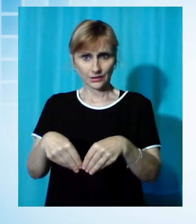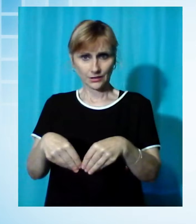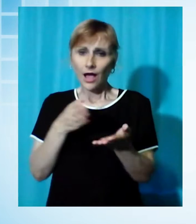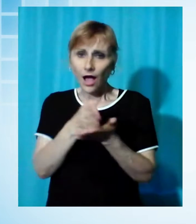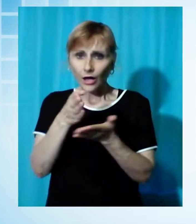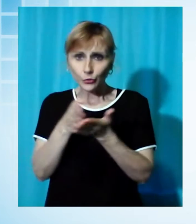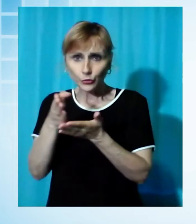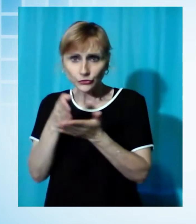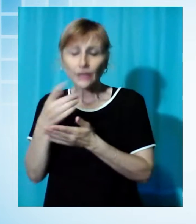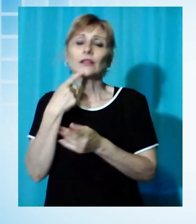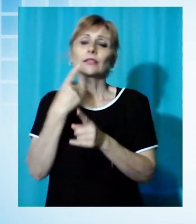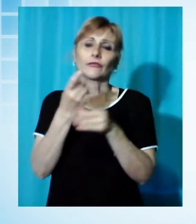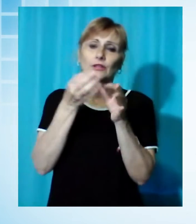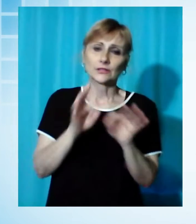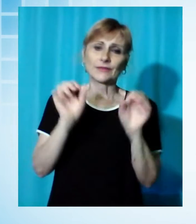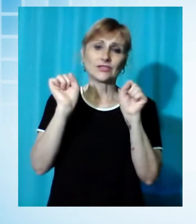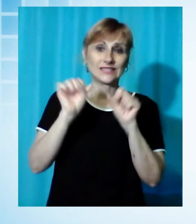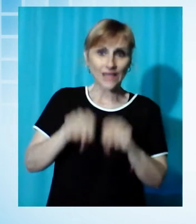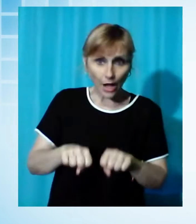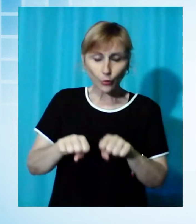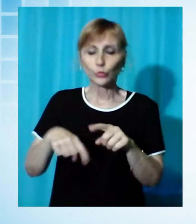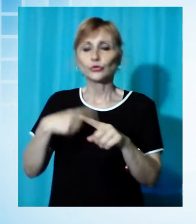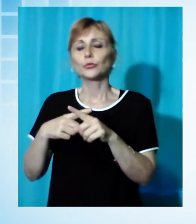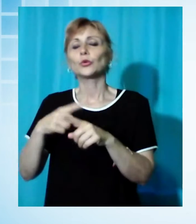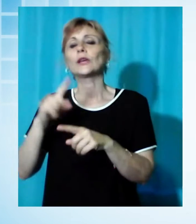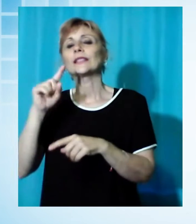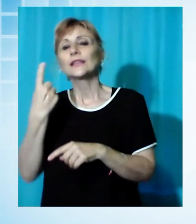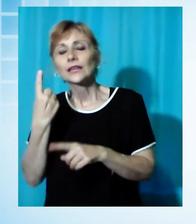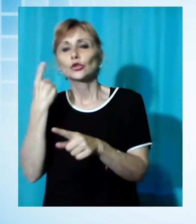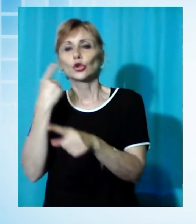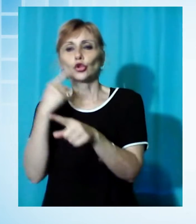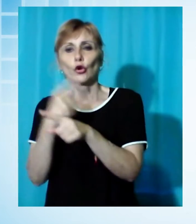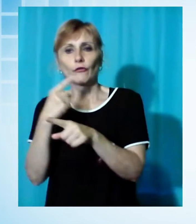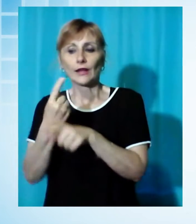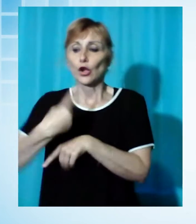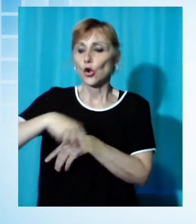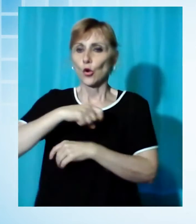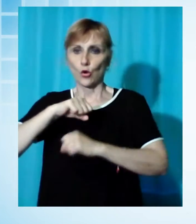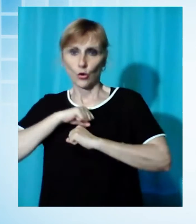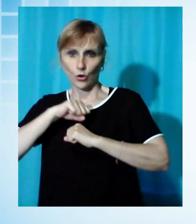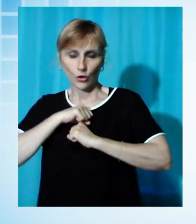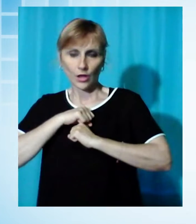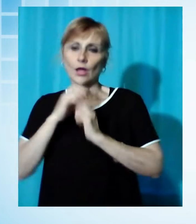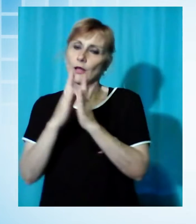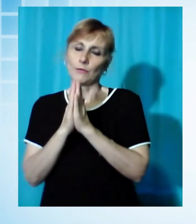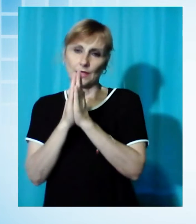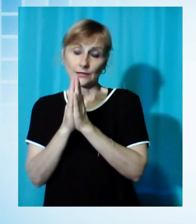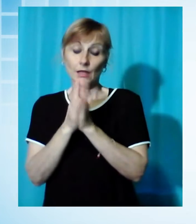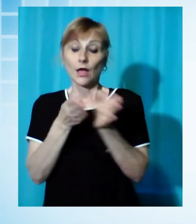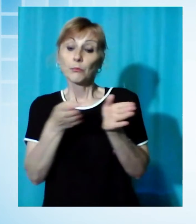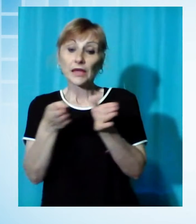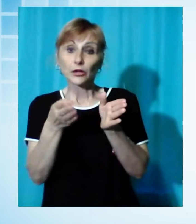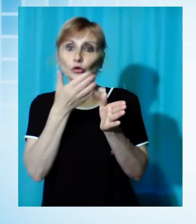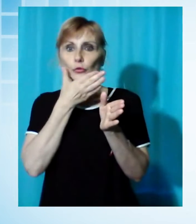e nel rispetto del diritto e del dovere, per noi credenti, di celebrare l'Eucaristia. Allora un periodo bello, ma anche un periodo di